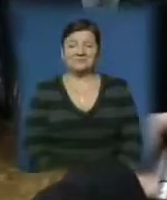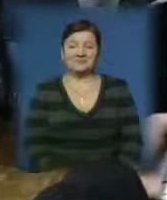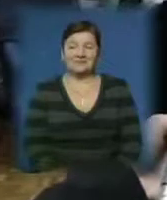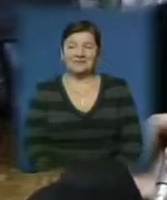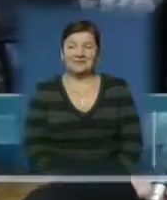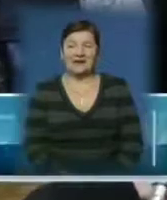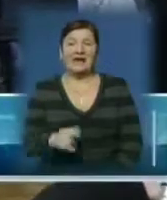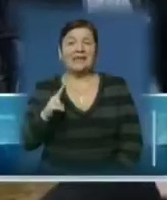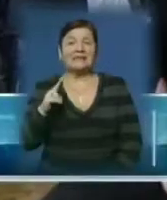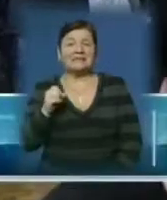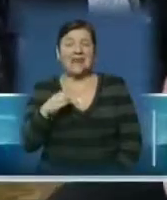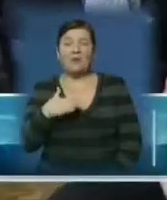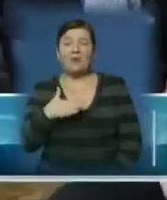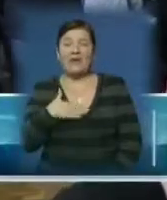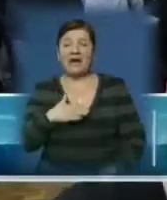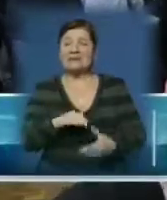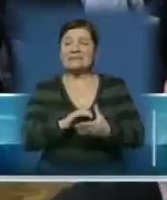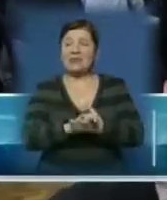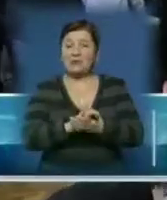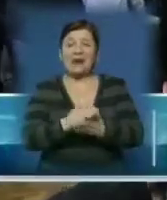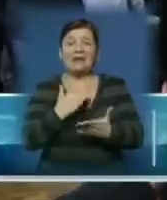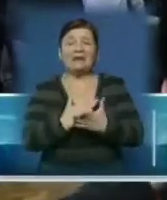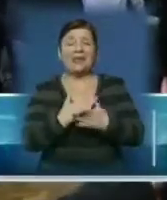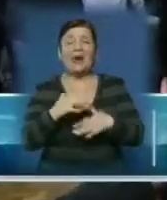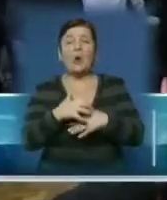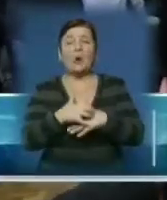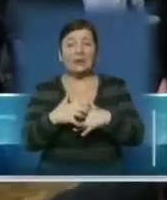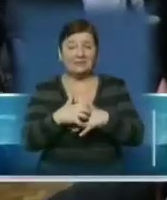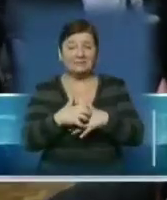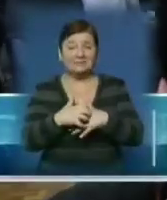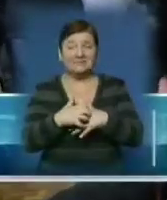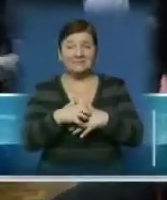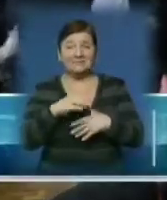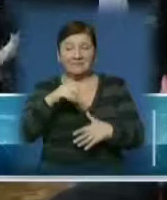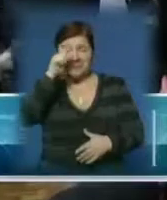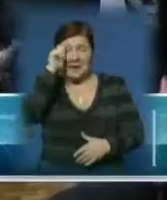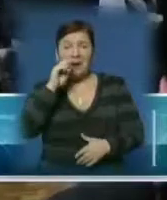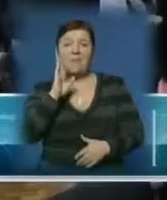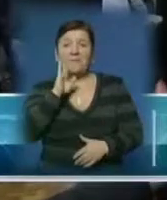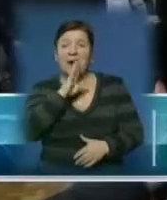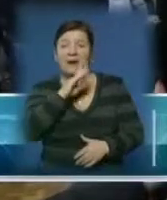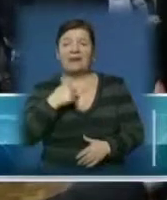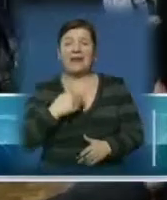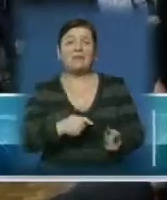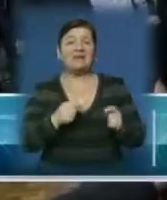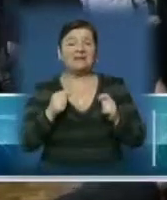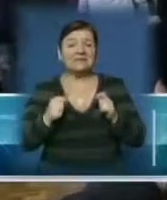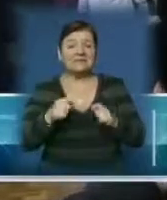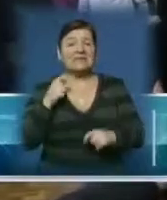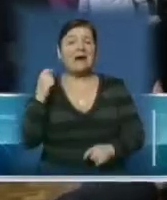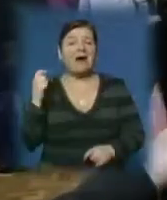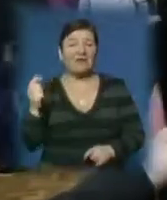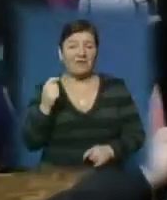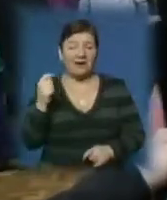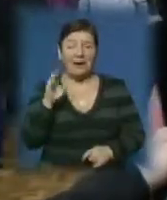Це моя знайома, має кота, якого мама я привезла із Харкова, з питомника.